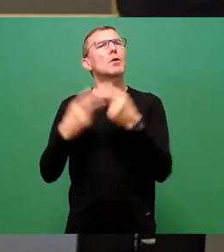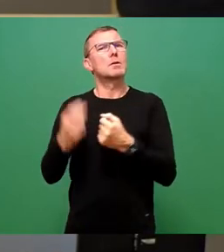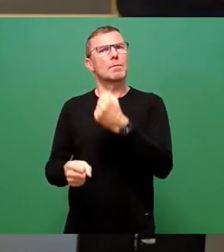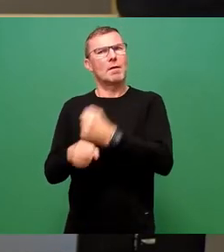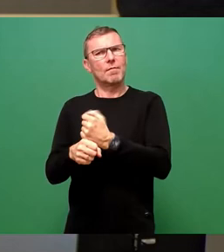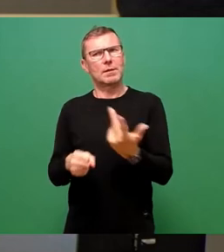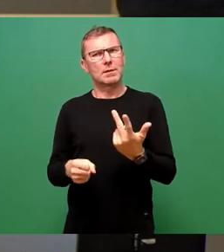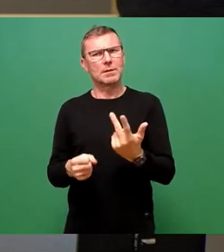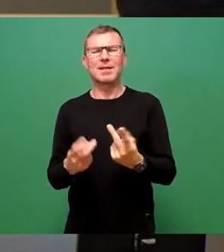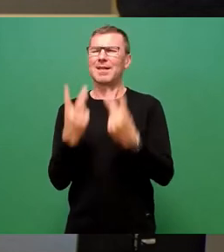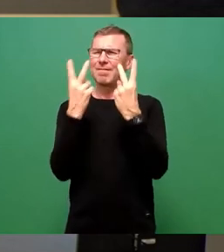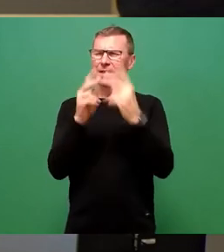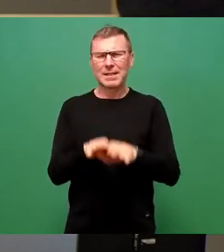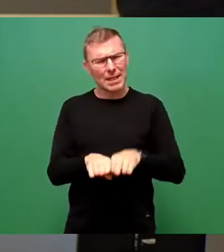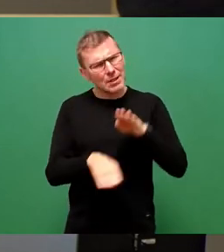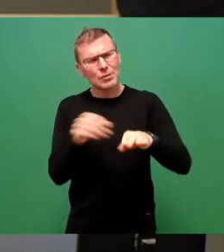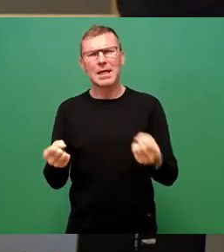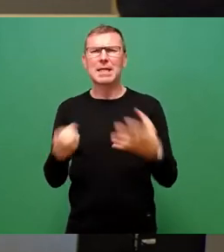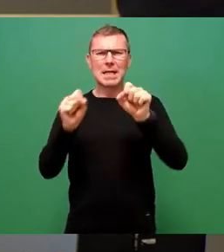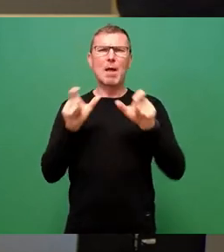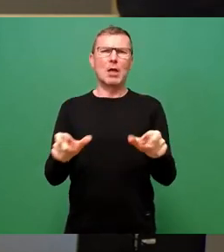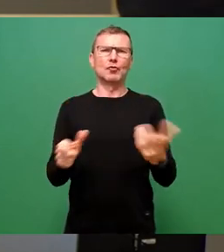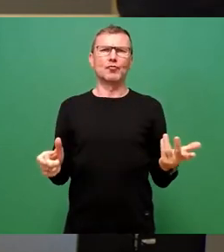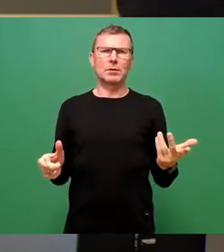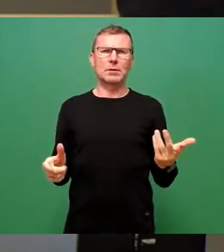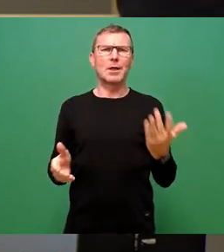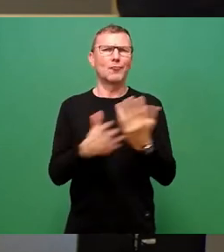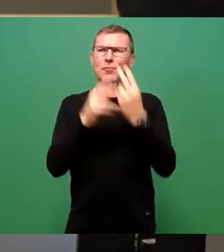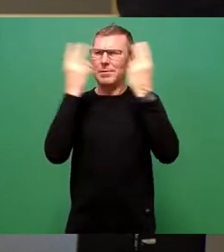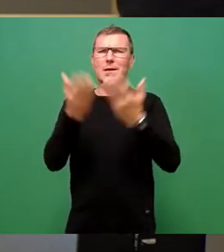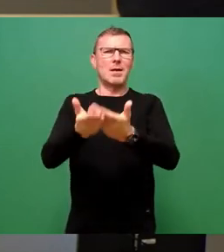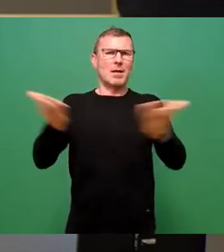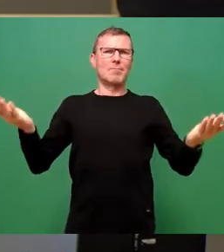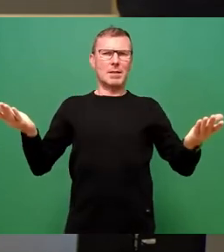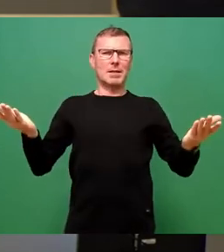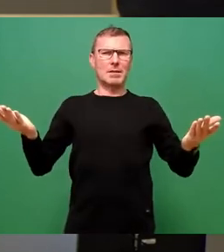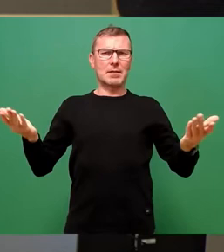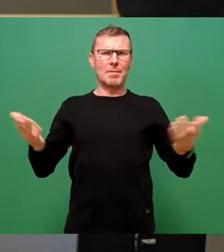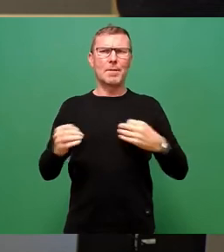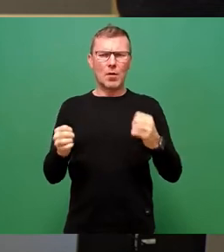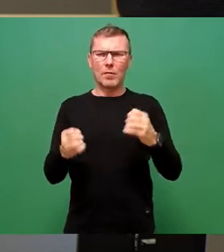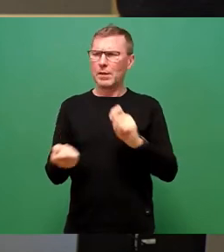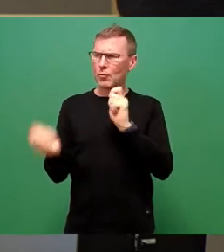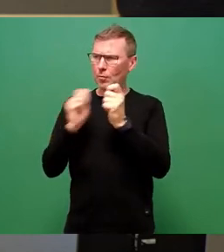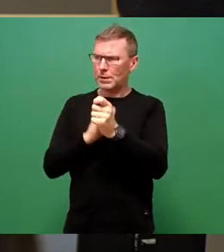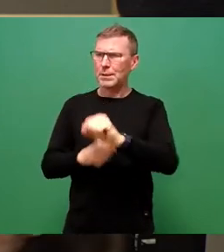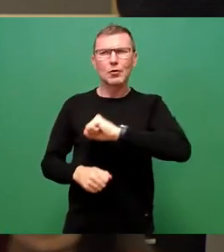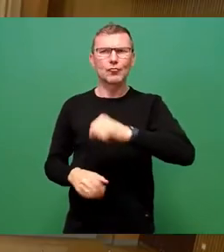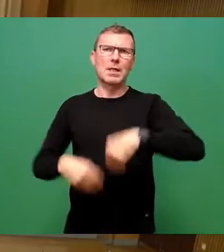Zentrale Schritte, was im Klimaschutz gemacht werden muss, sind ja schon bekannt. Und ich hoffe, dass da mit der Umsetzung schnell begonnen wird.